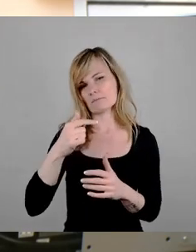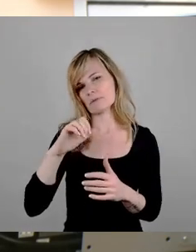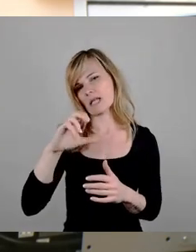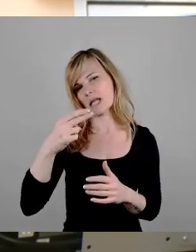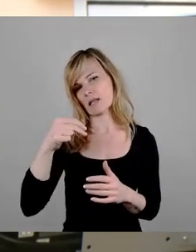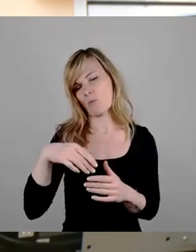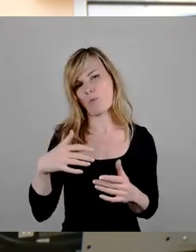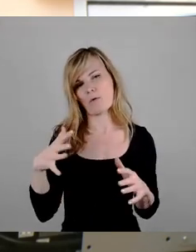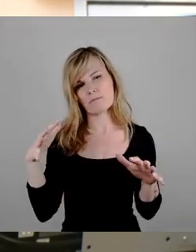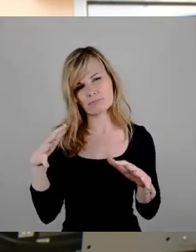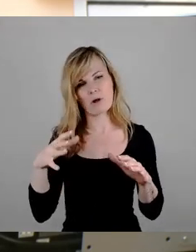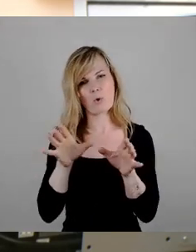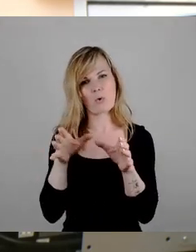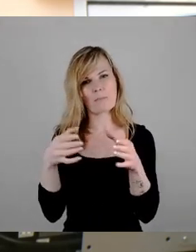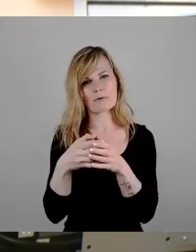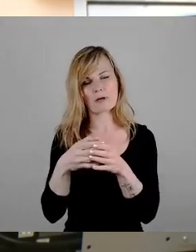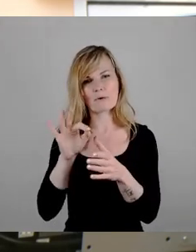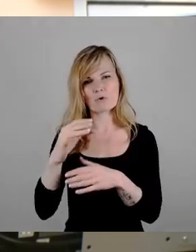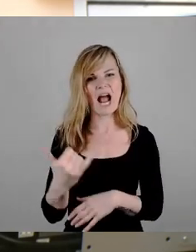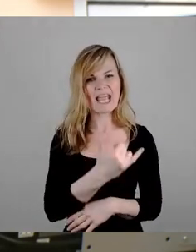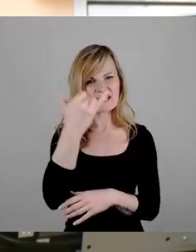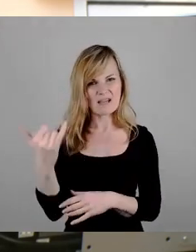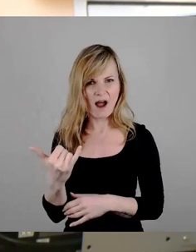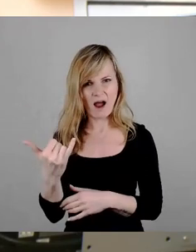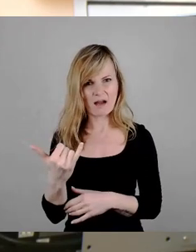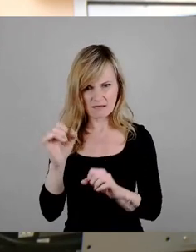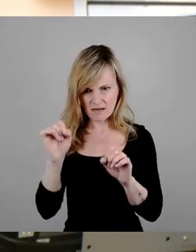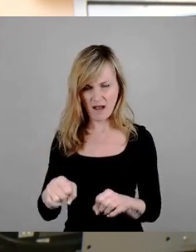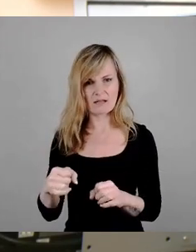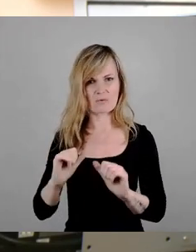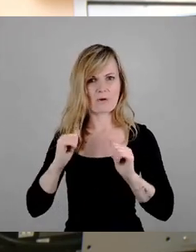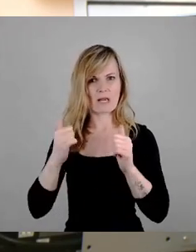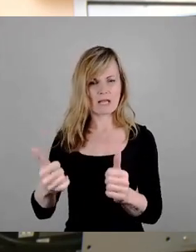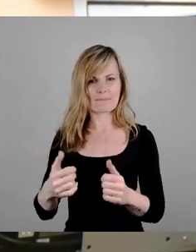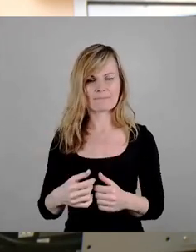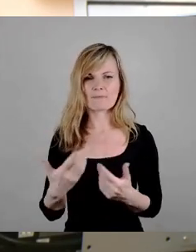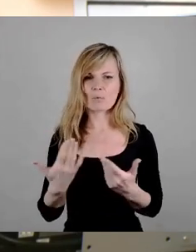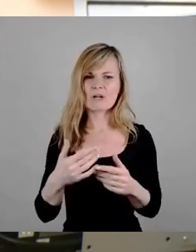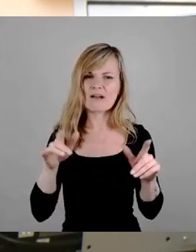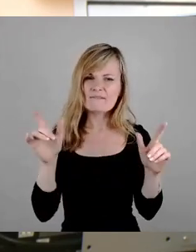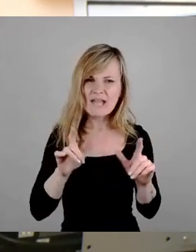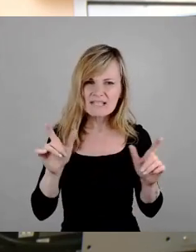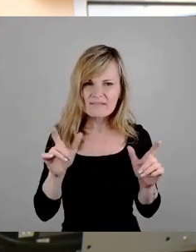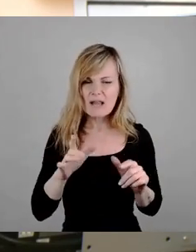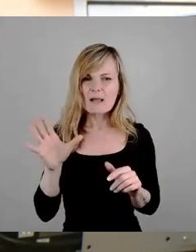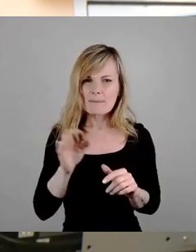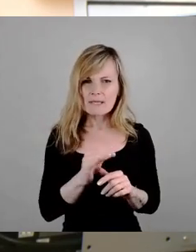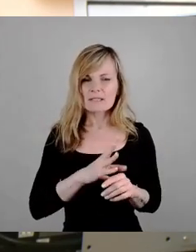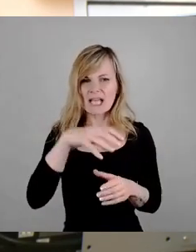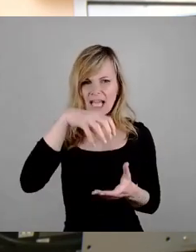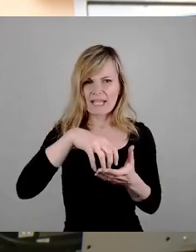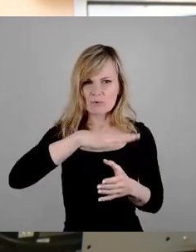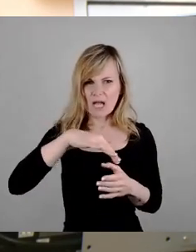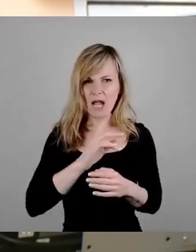oder man kann ein sehr ordentliches Festival machen mit regionalen und auch nationalen Acts. Wenn ich aber die